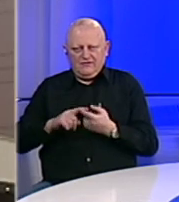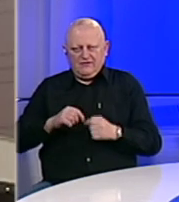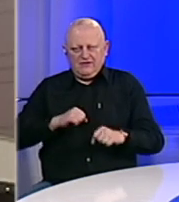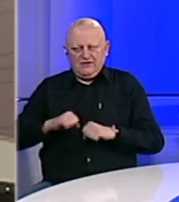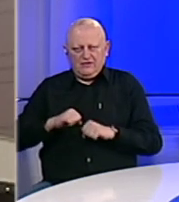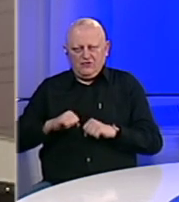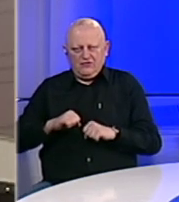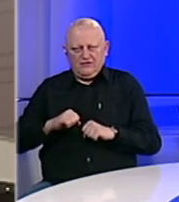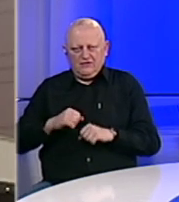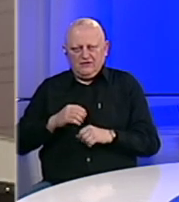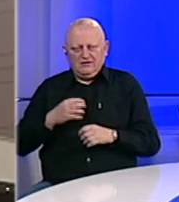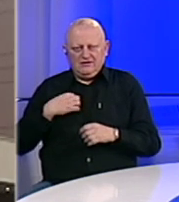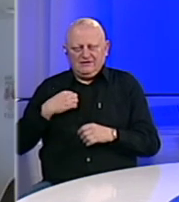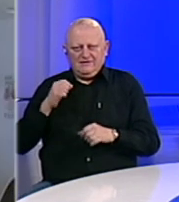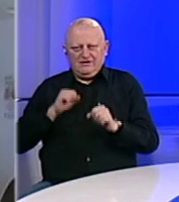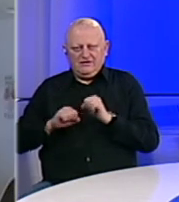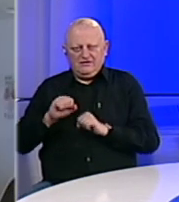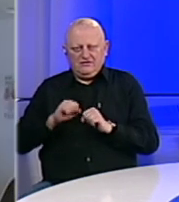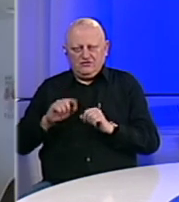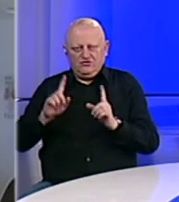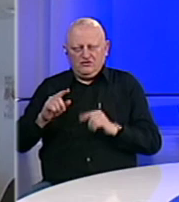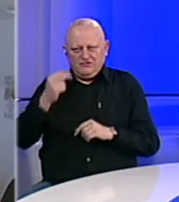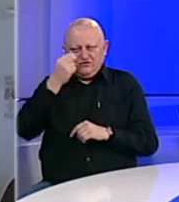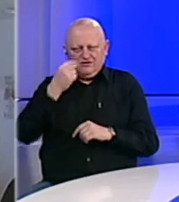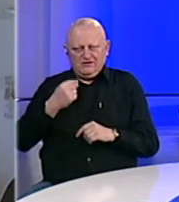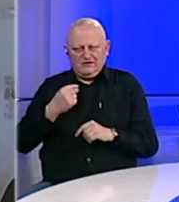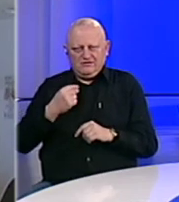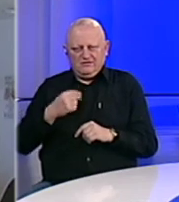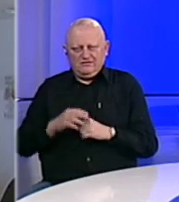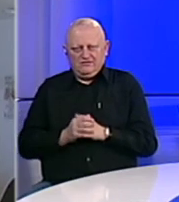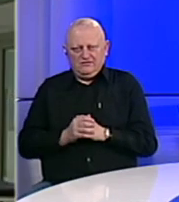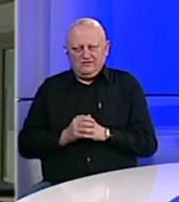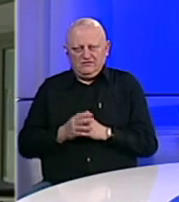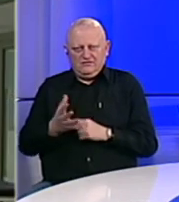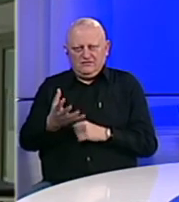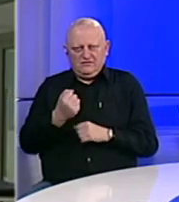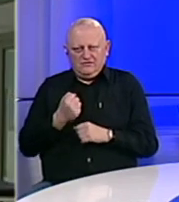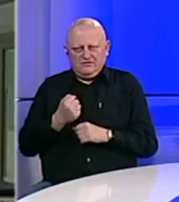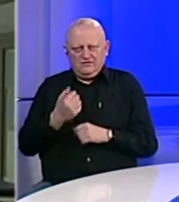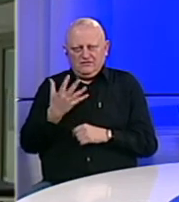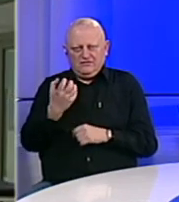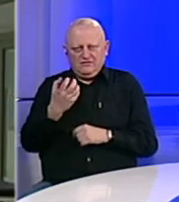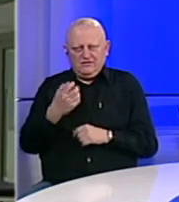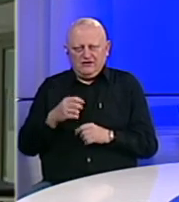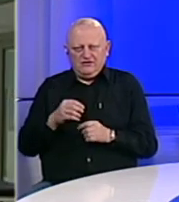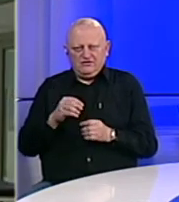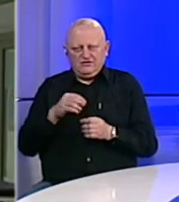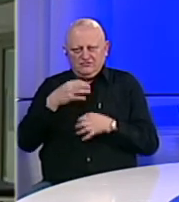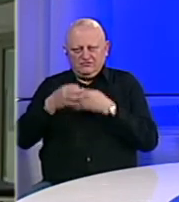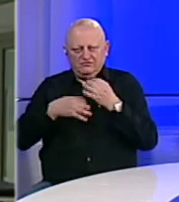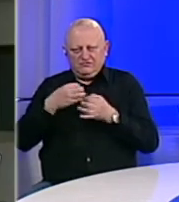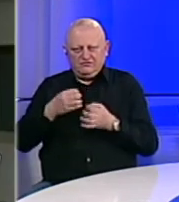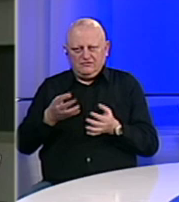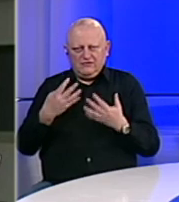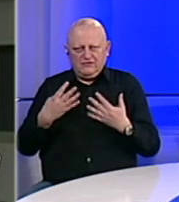uprave, civilne zaštite. U Republici Srpskoj uzeto je više od 500 uzoraka, od čega